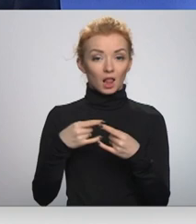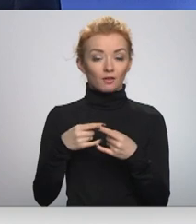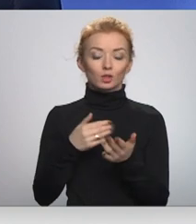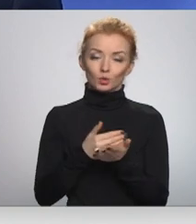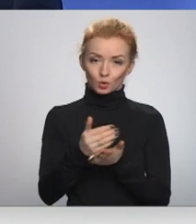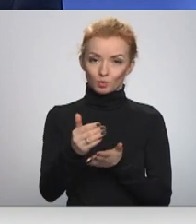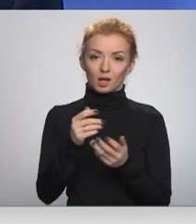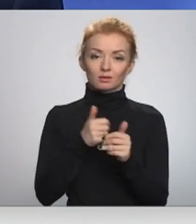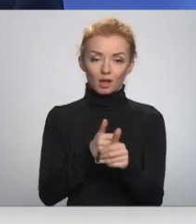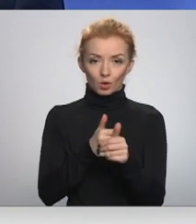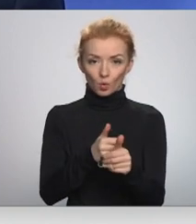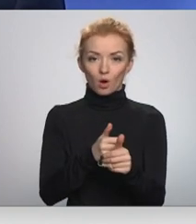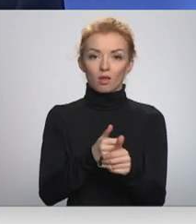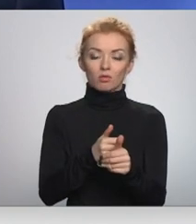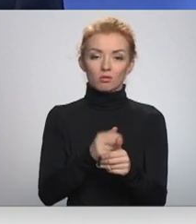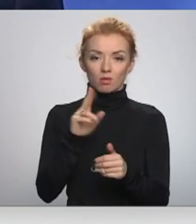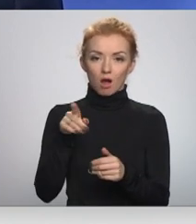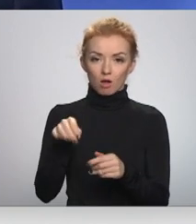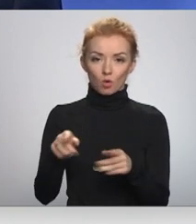notiekošiem un sarunām NATO ārlietu ministru sanāksmē.